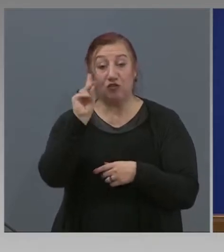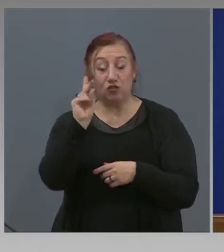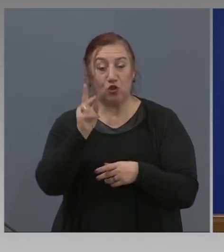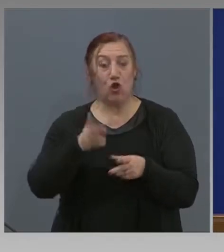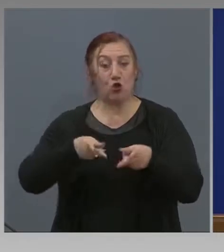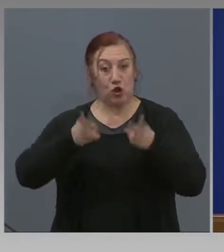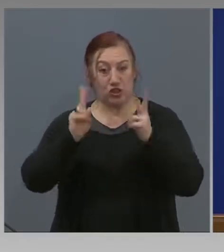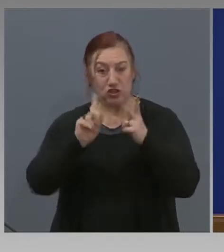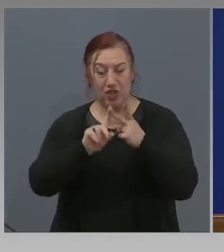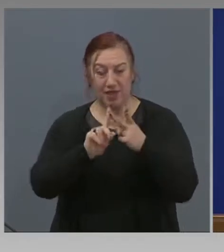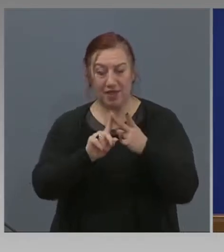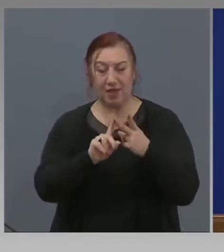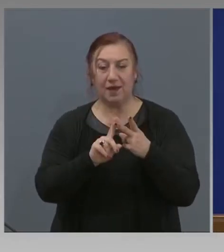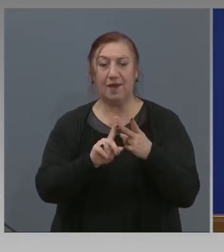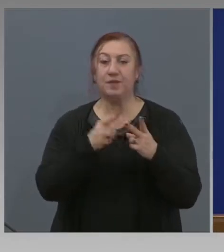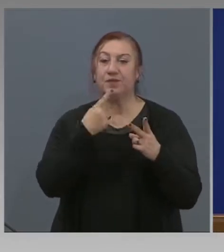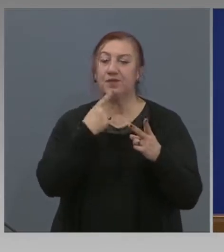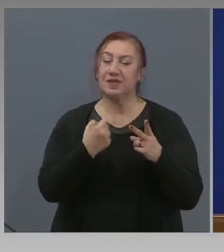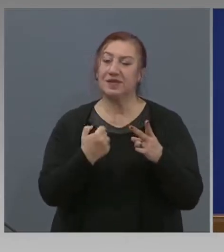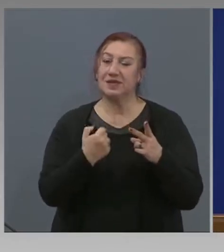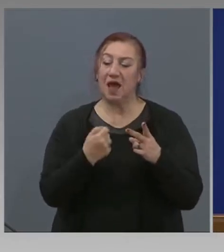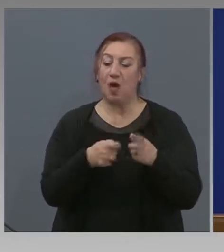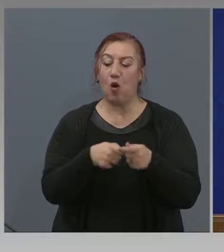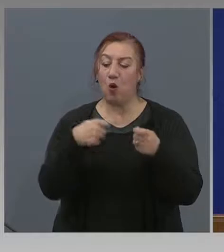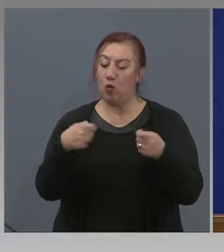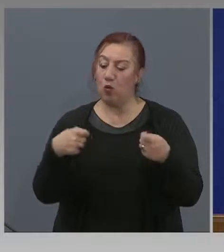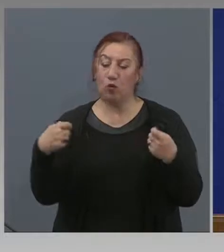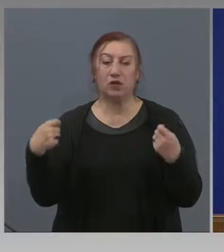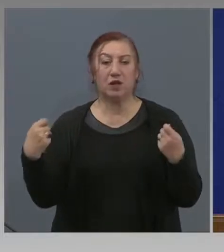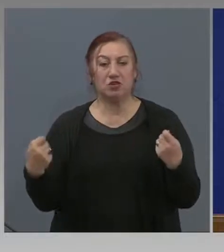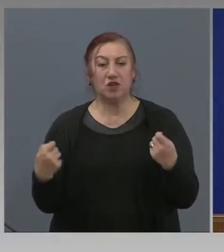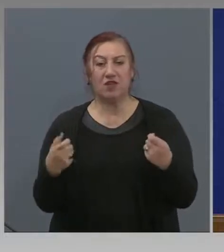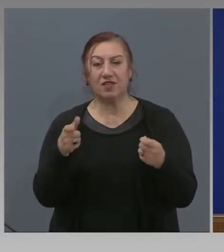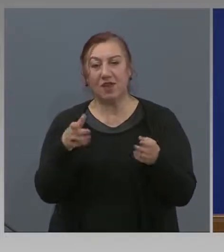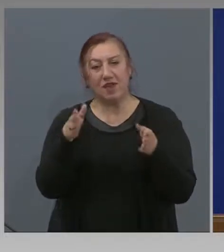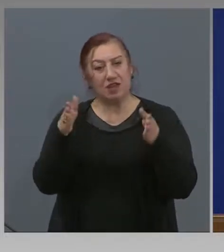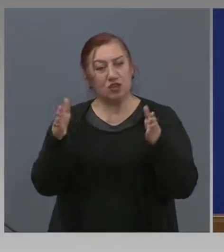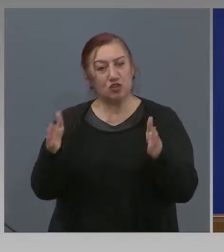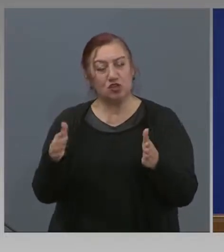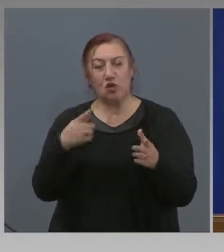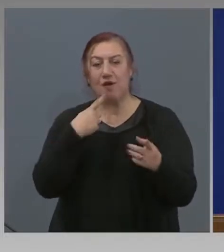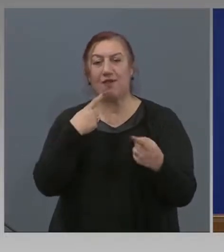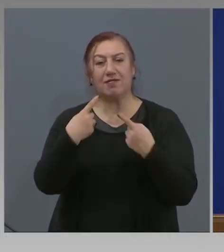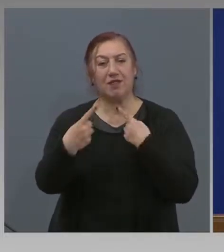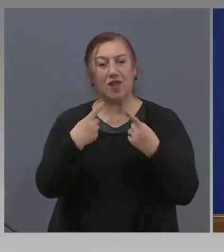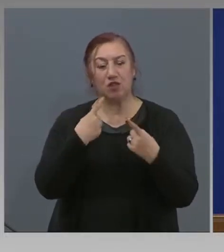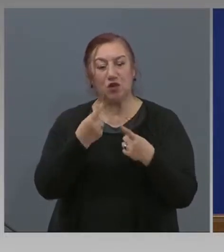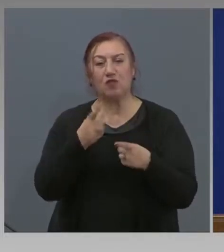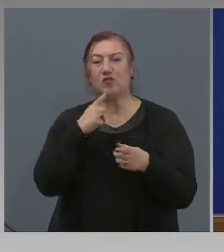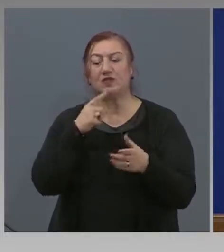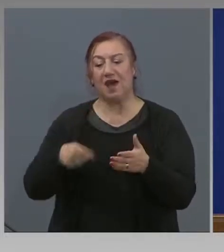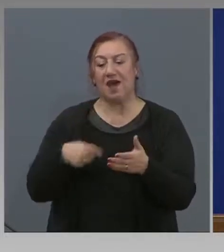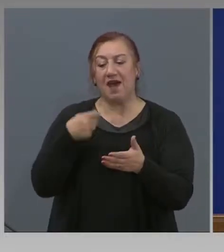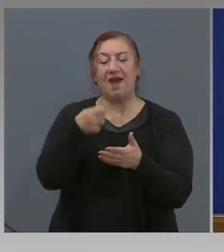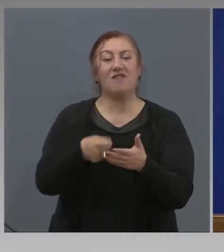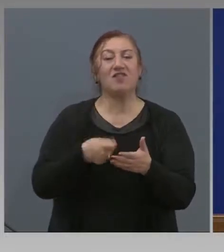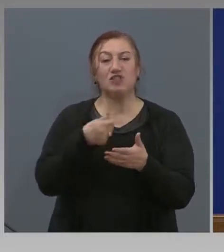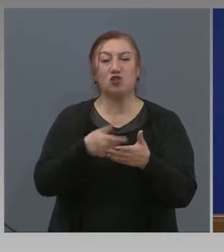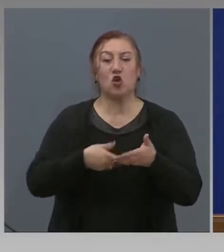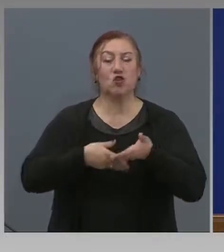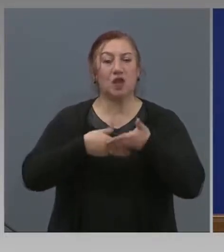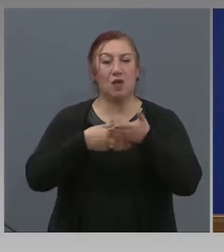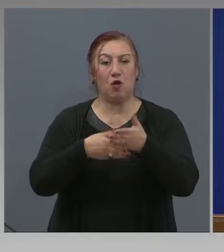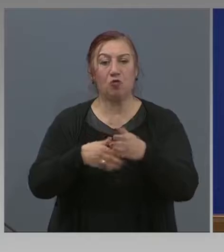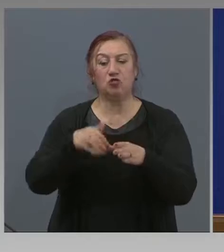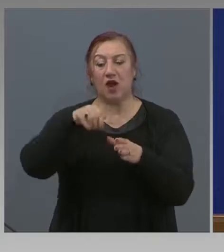взе е за удължаване срока на договорите по инвестиционната помощ в